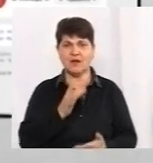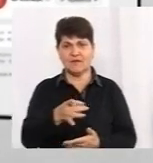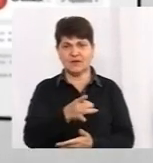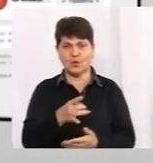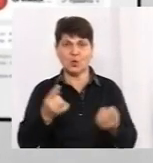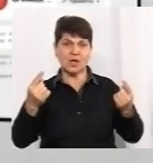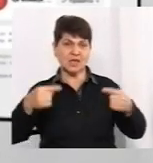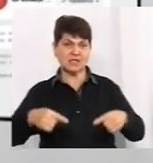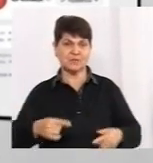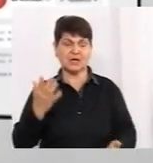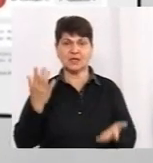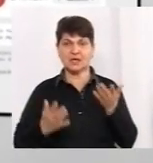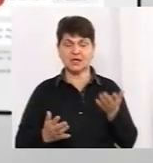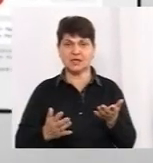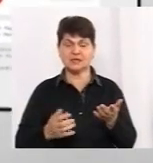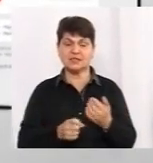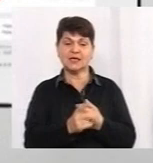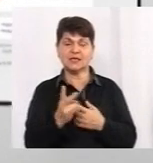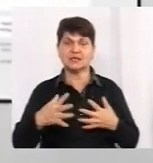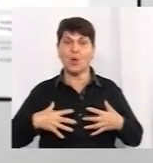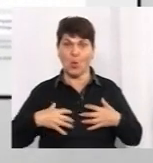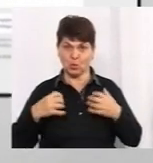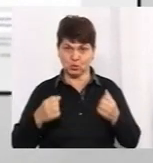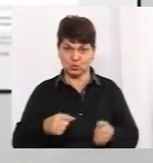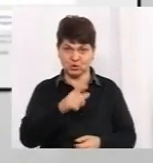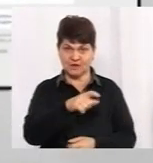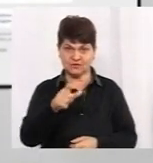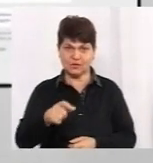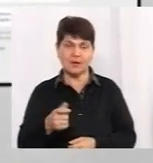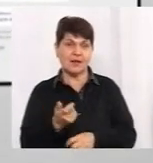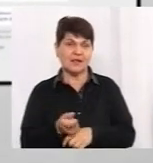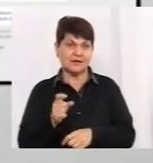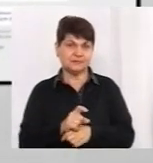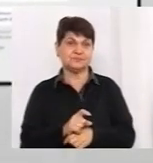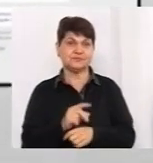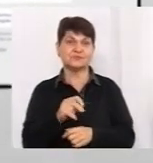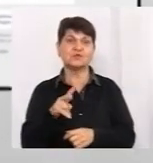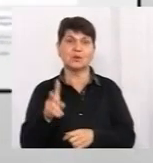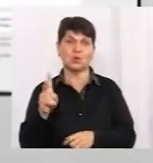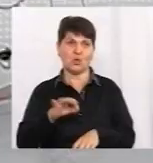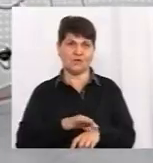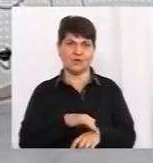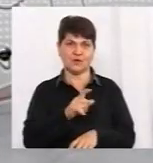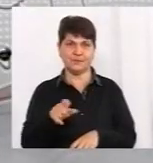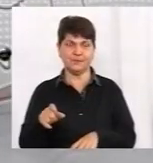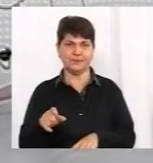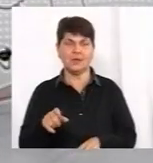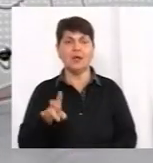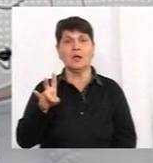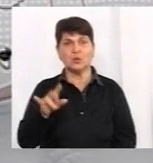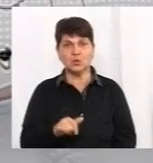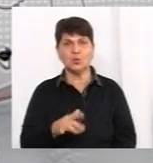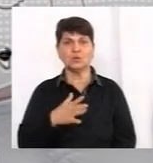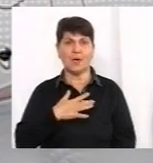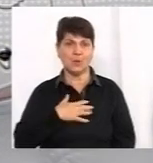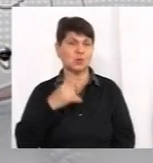якщо враховуватись, що кількість одужавших дещо більша, ніж тих, хто хворіє? На мою думку, щоб